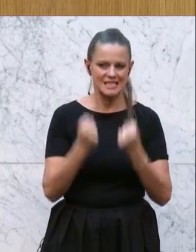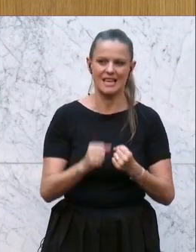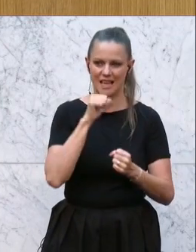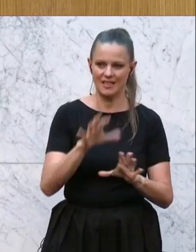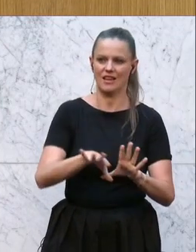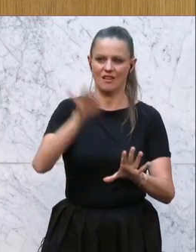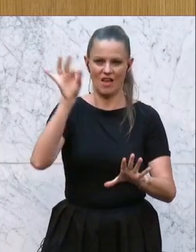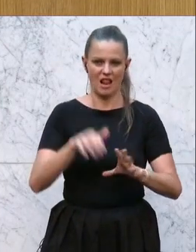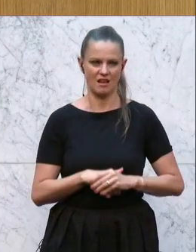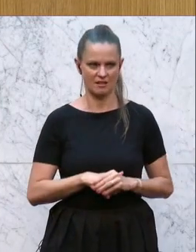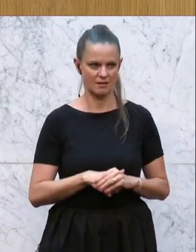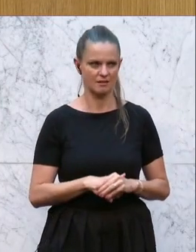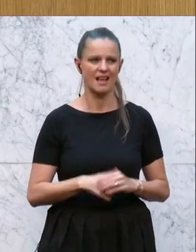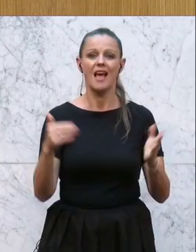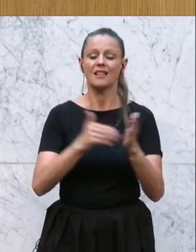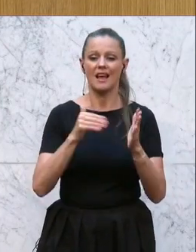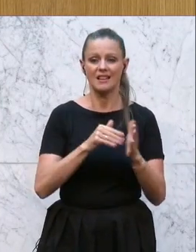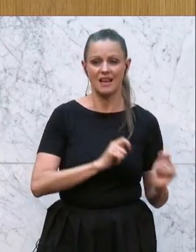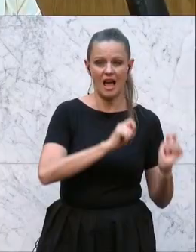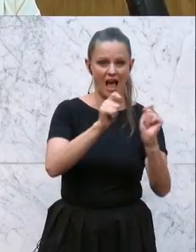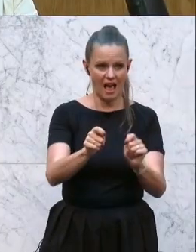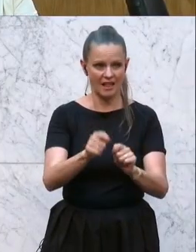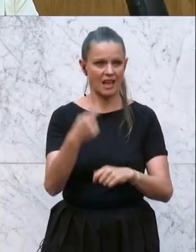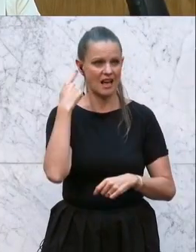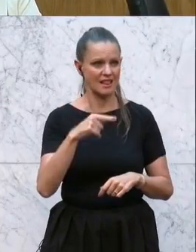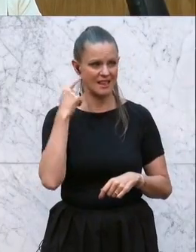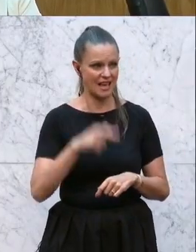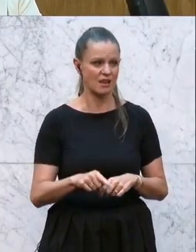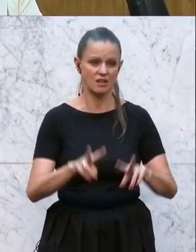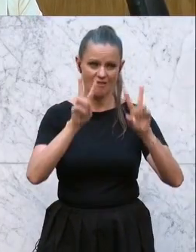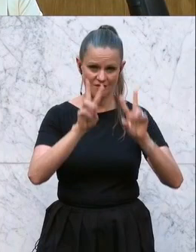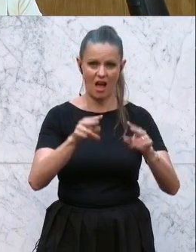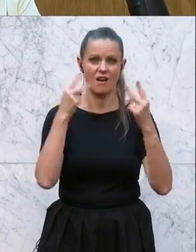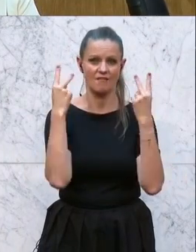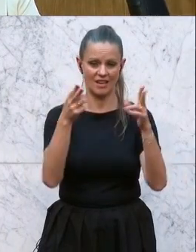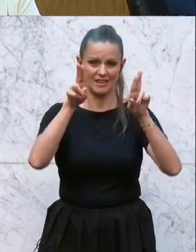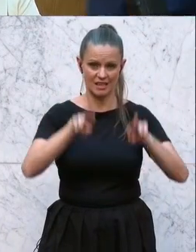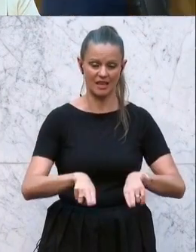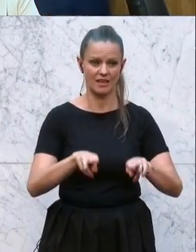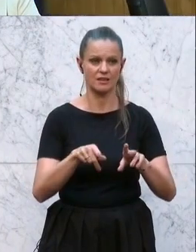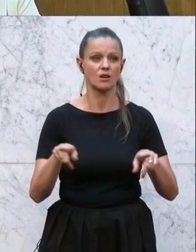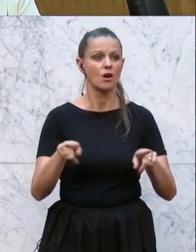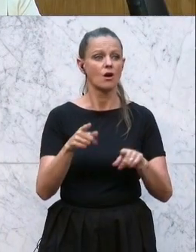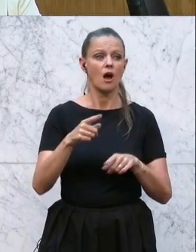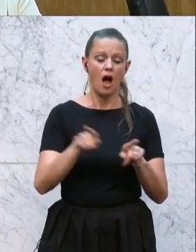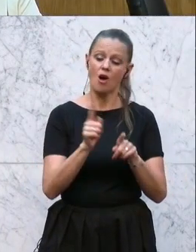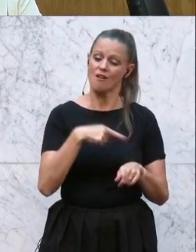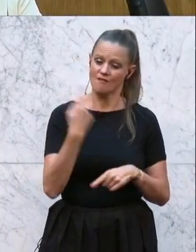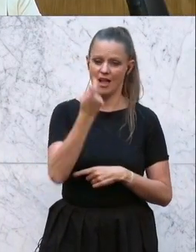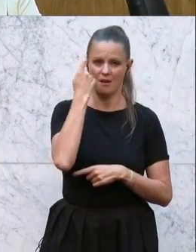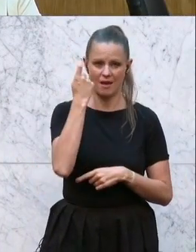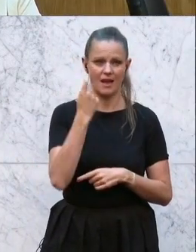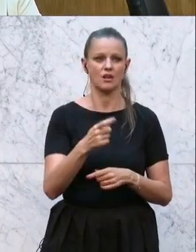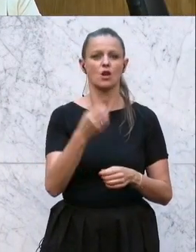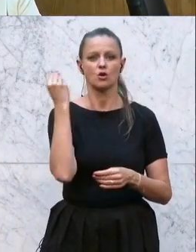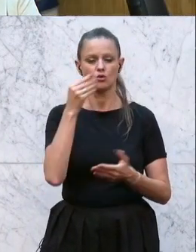Der Dringliche Antrag der NEOS ist wichtig und richtig. Und auch wir sind der Meinung, dass die Schulen mehr